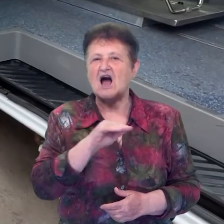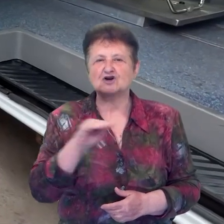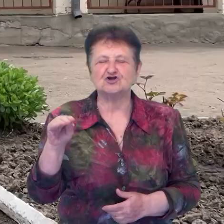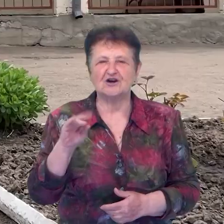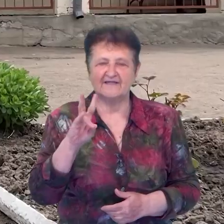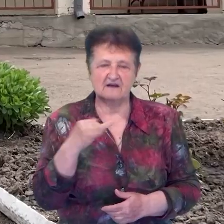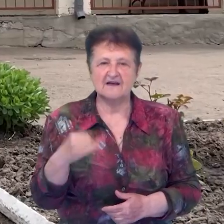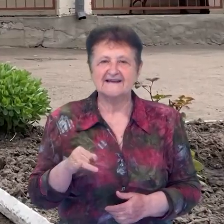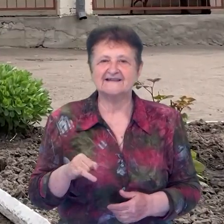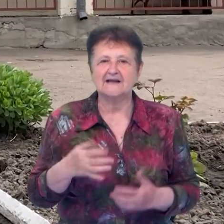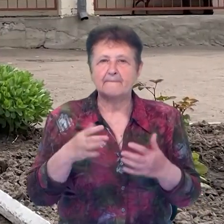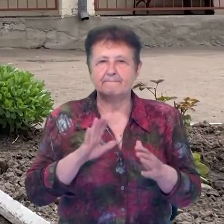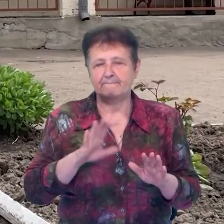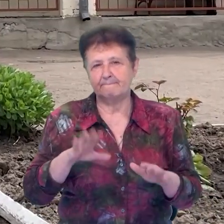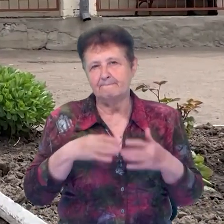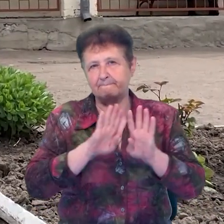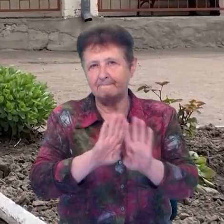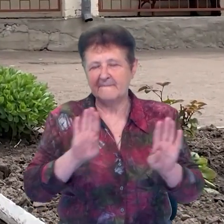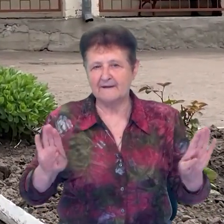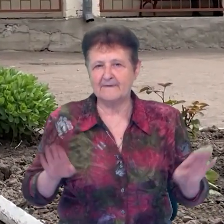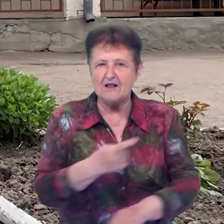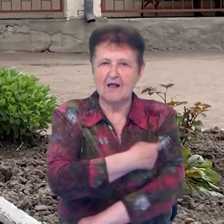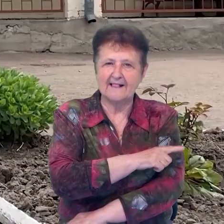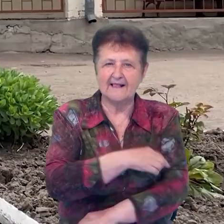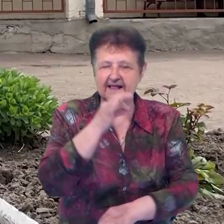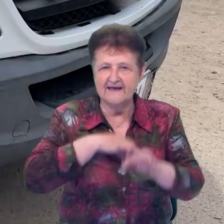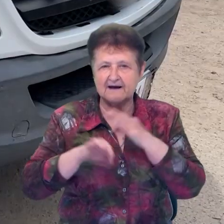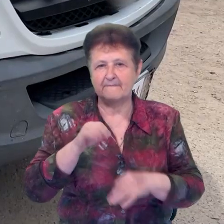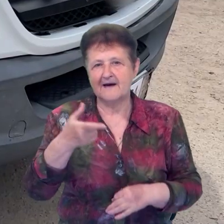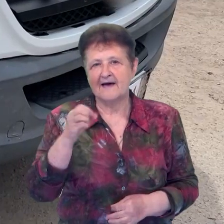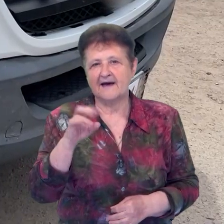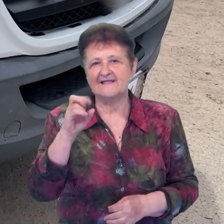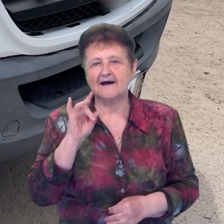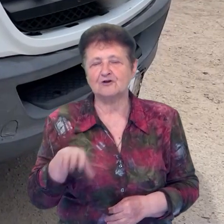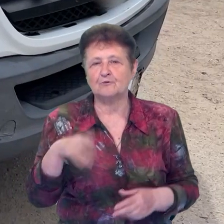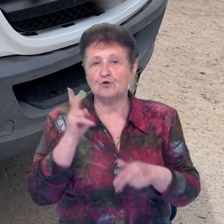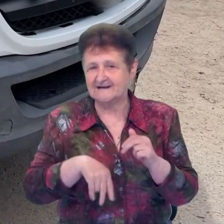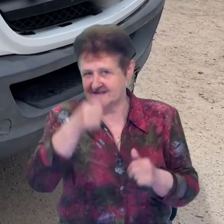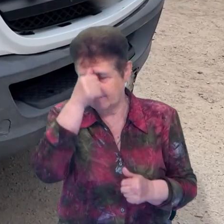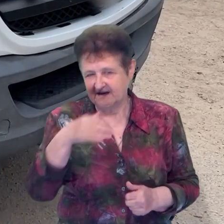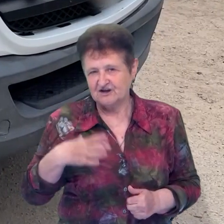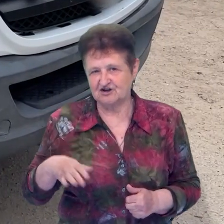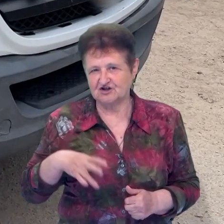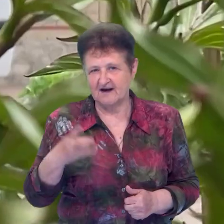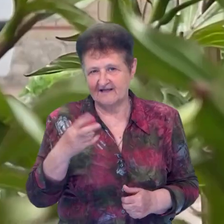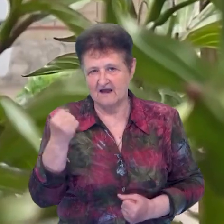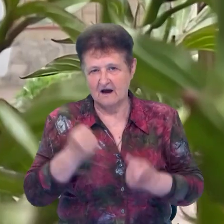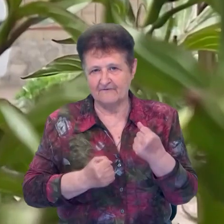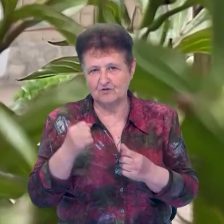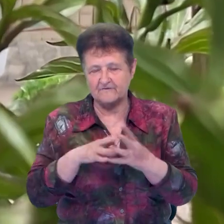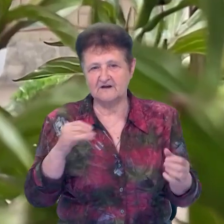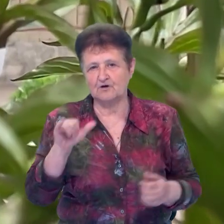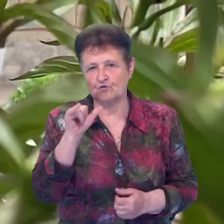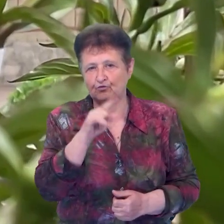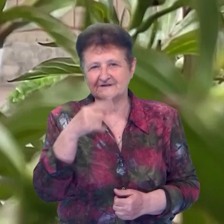медичними меблями, текстилем, побутовою технікою, ліками, генераторами. До кінця місяця чекають на легковик та апарат